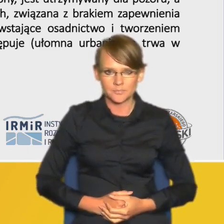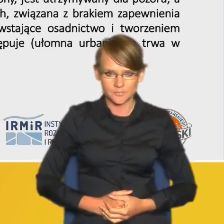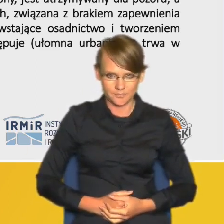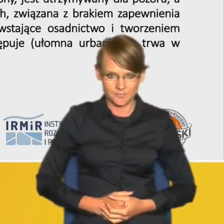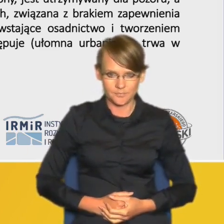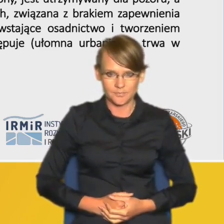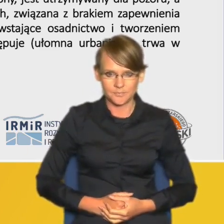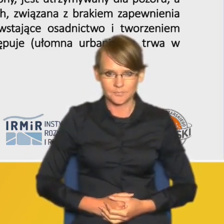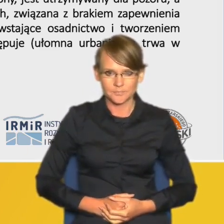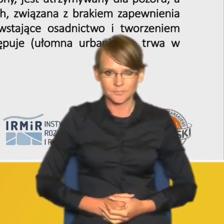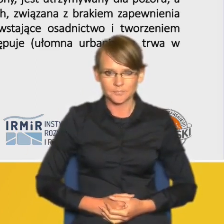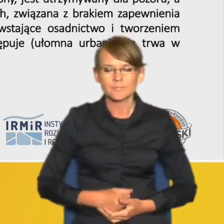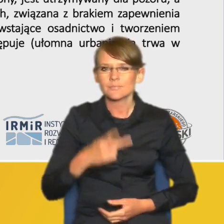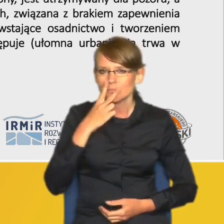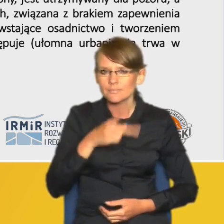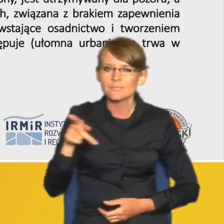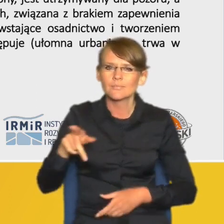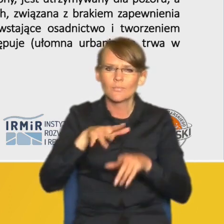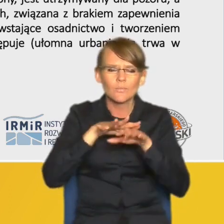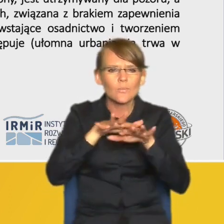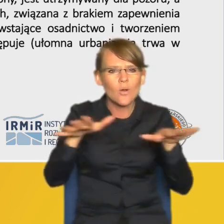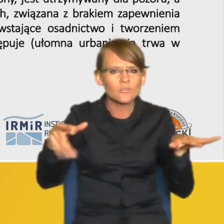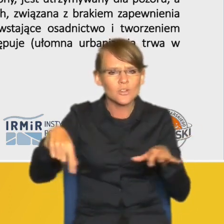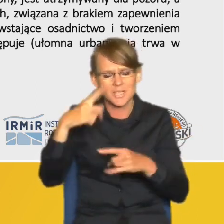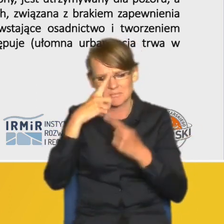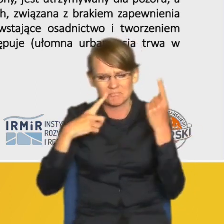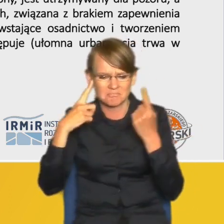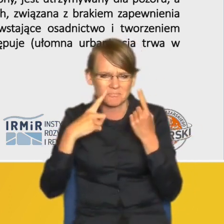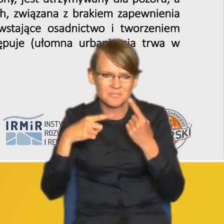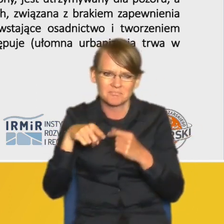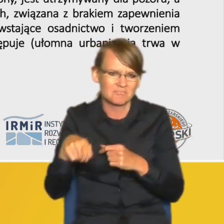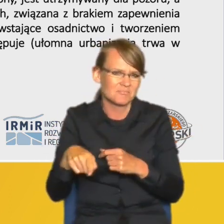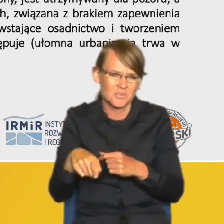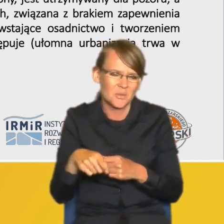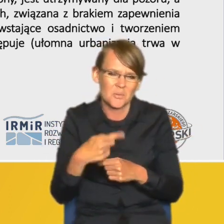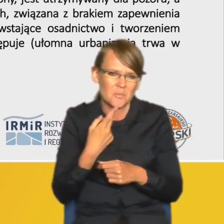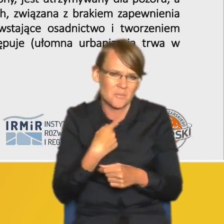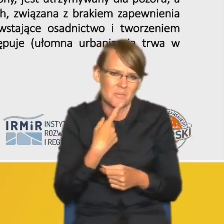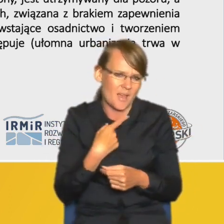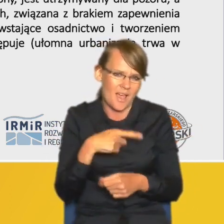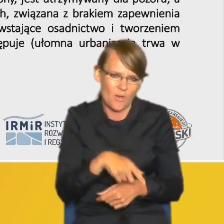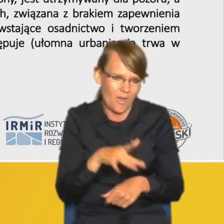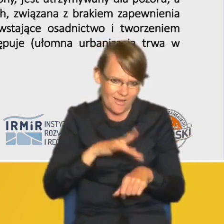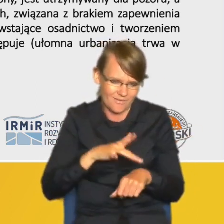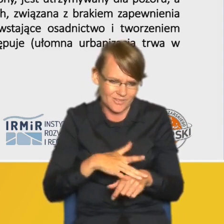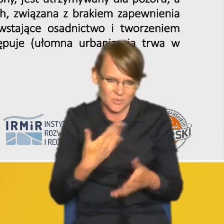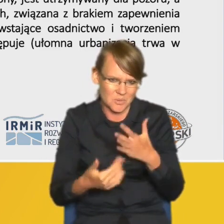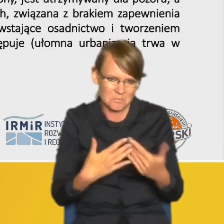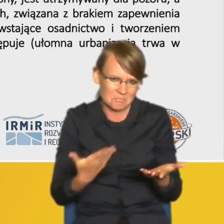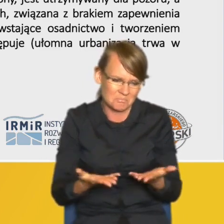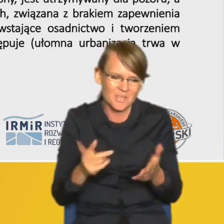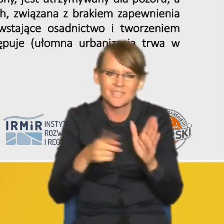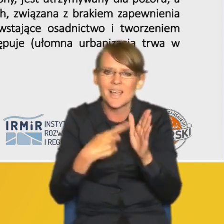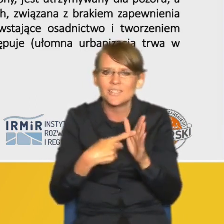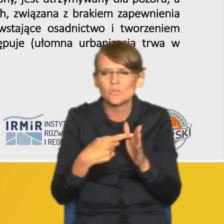dość powszechne przekonanie o małej skuteczności tego instrumentu bardzo często niektóre gminy w